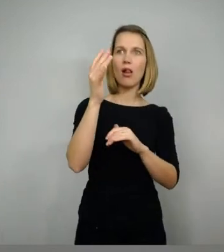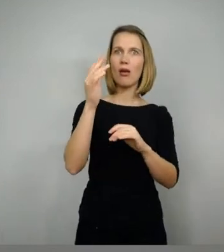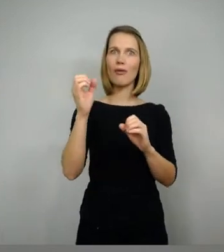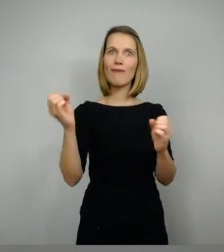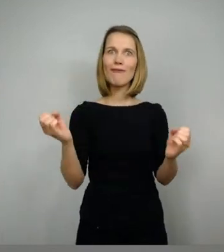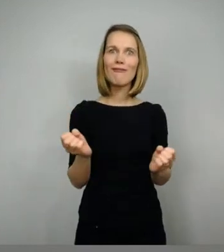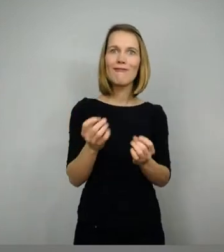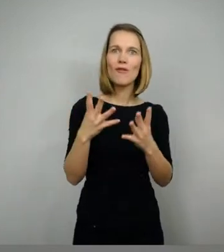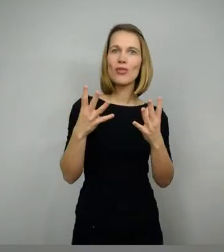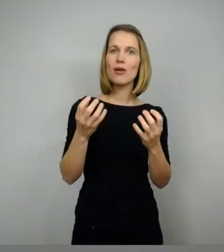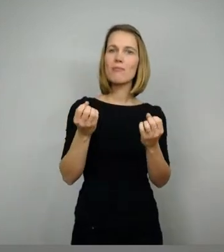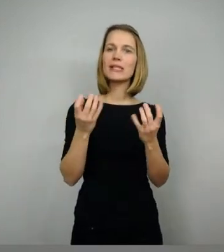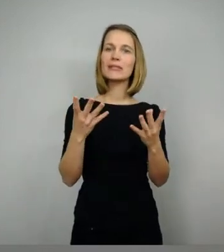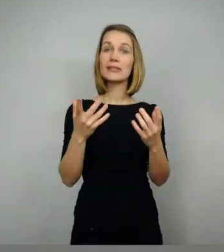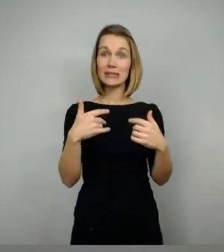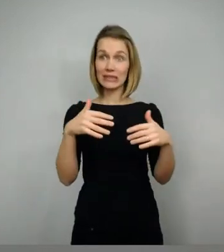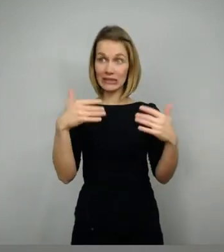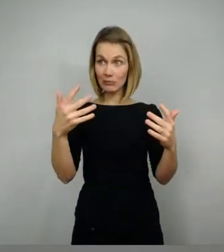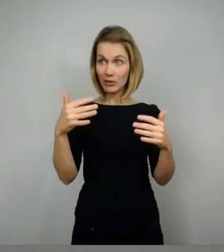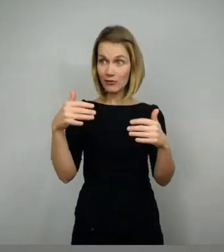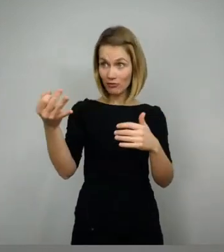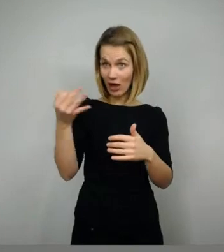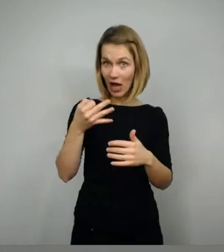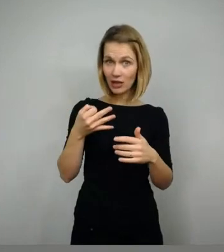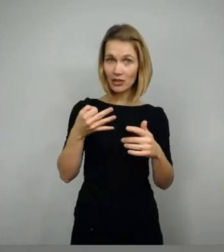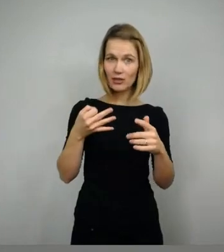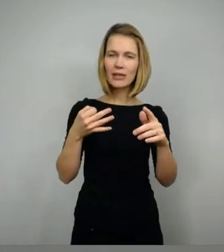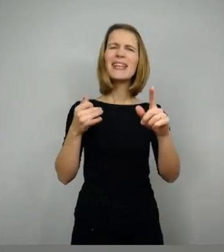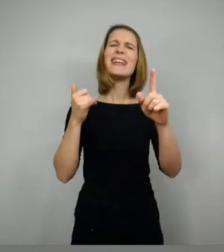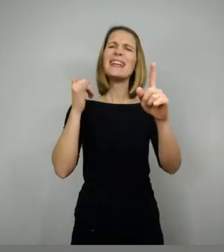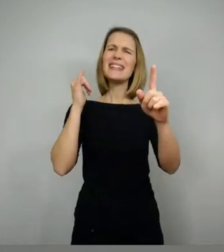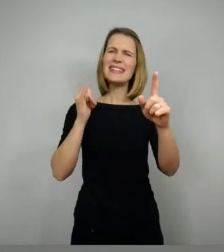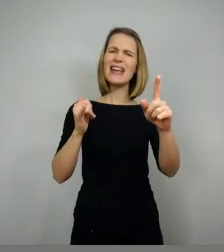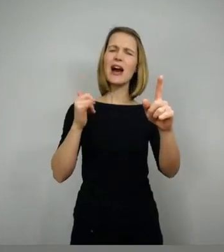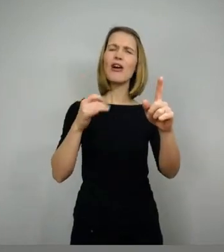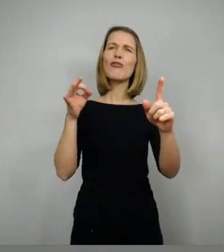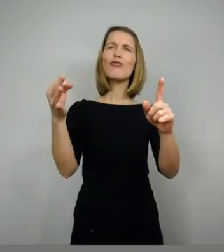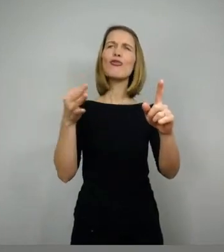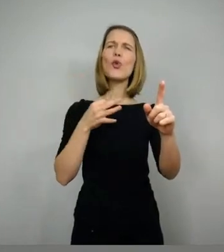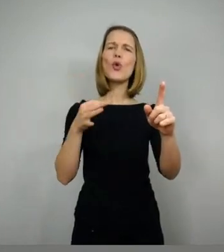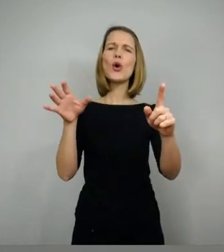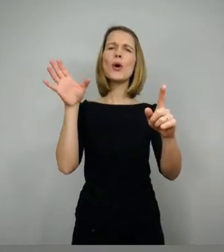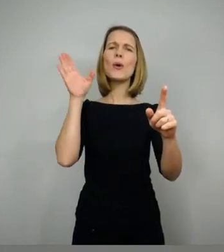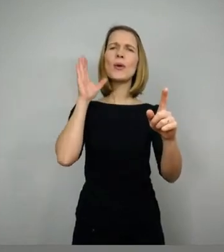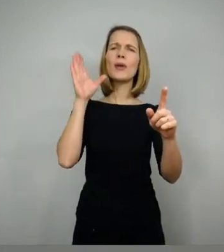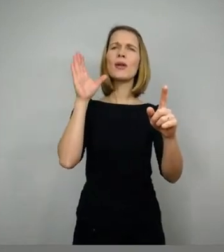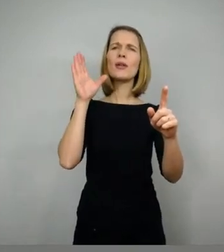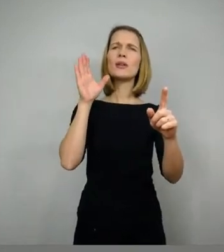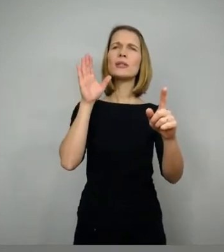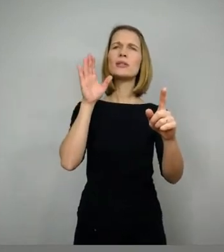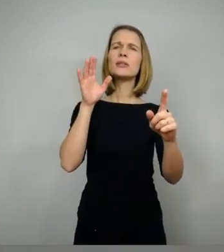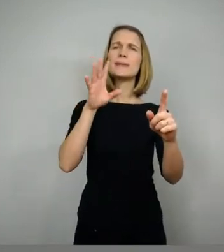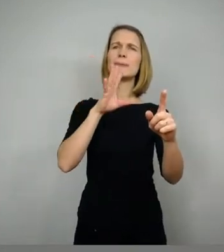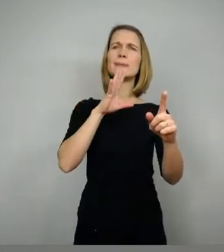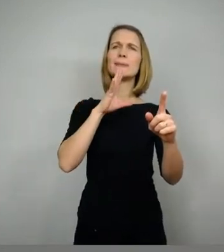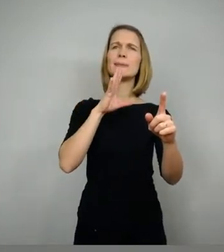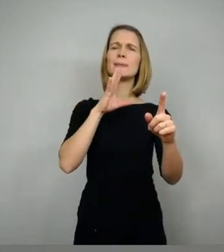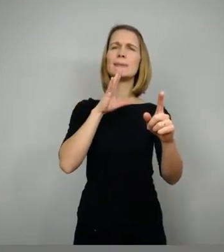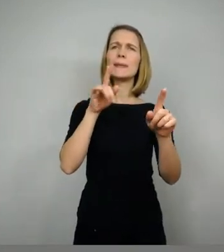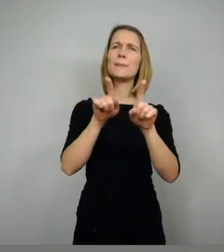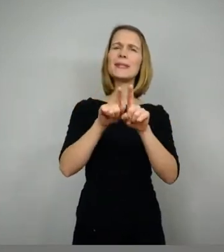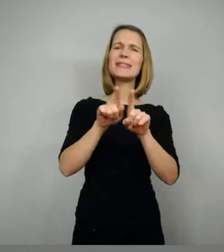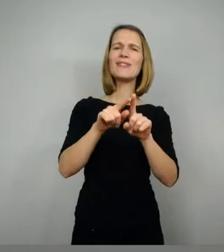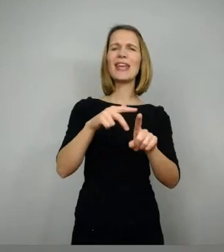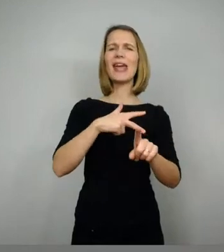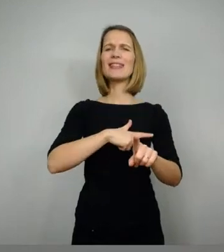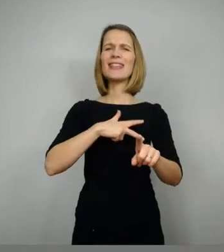gibt es eine Frage. Ja, ich habe mir nur gerade gedacht, das klang so ein bisschen für mich jetzt so niederländisch oder dänisch heutzutage. Ist das Zufall oder hat das